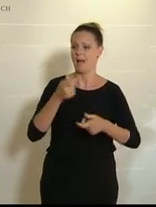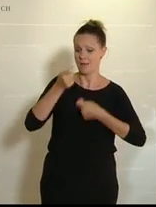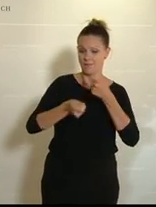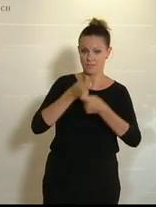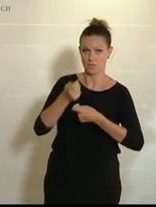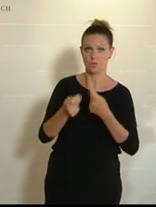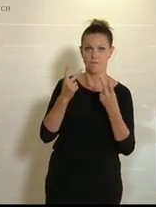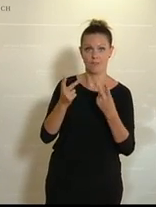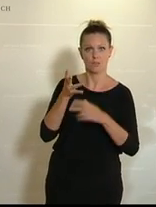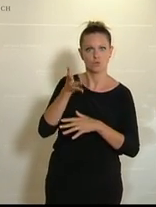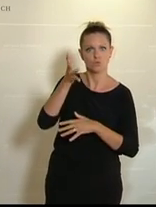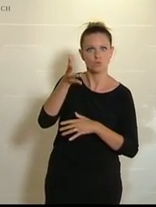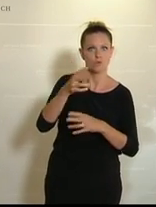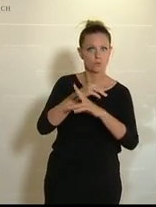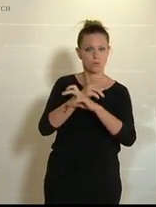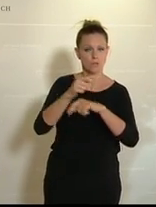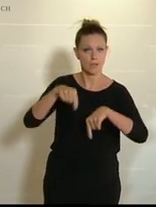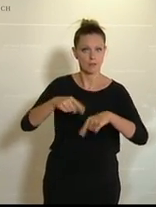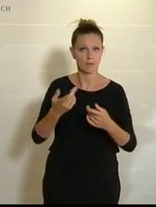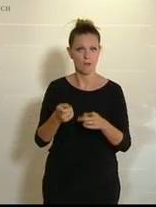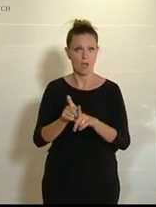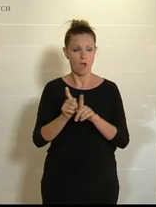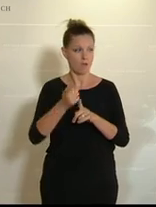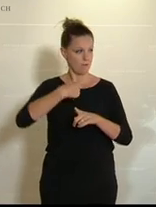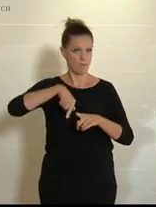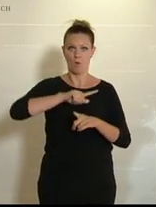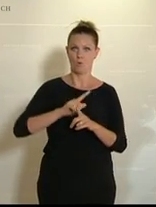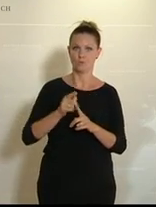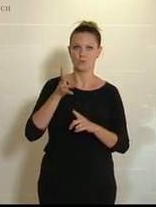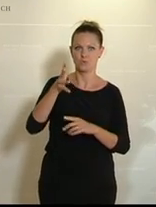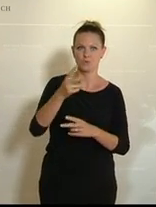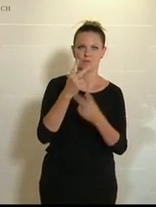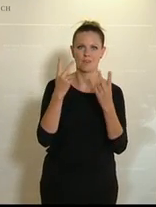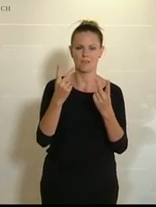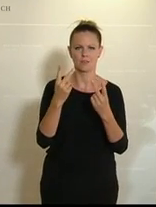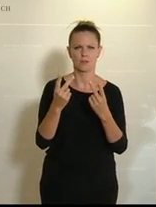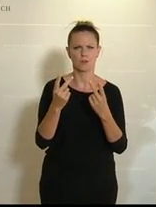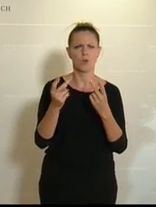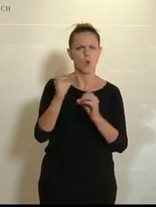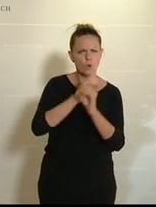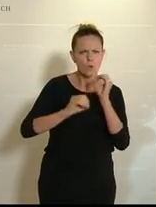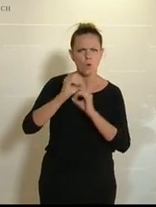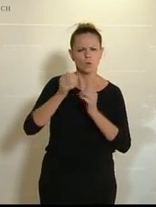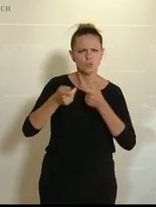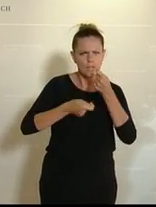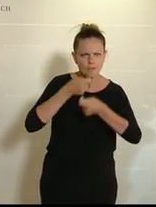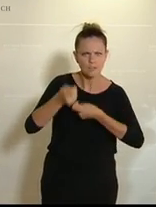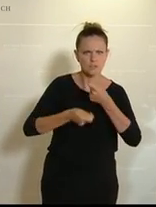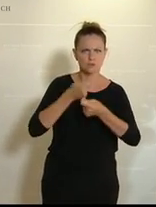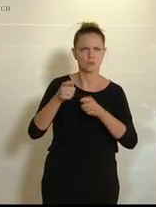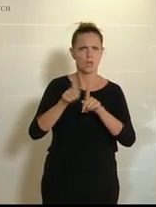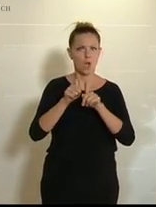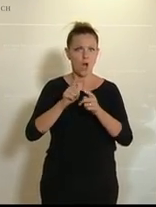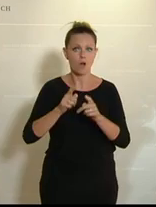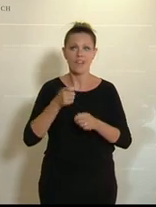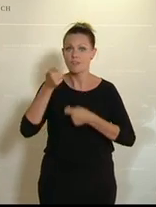wichtig sind für die Zukunft Österreichs, für die Zukunft von uns allen, nämlich ökologische Investitionen, Investitionen